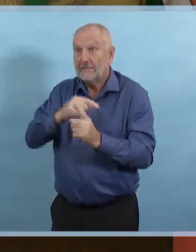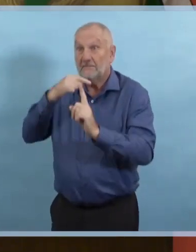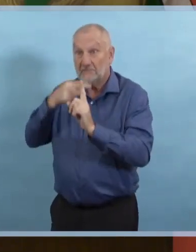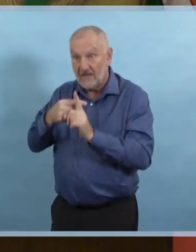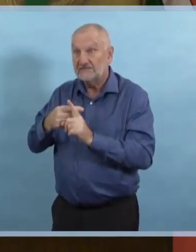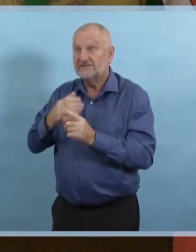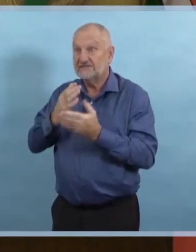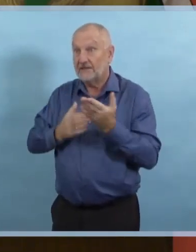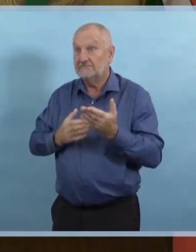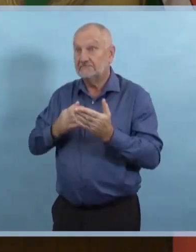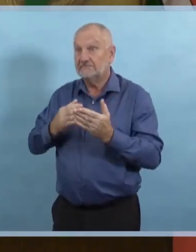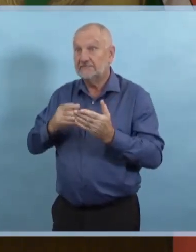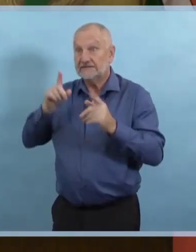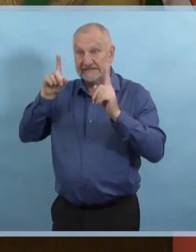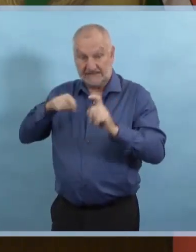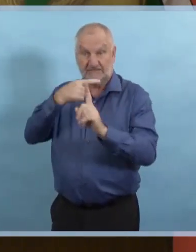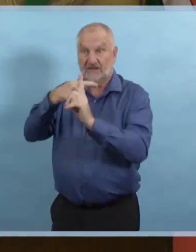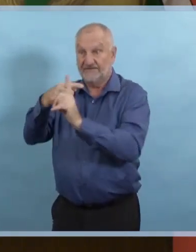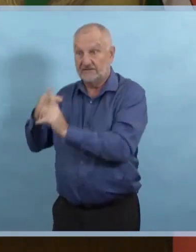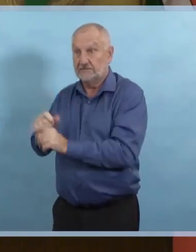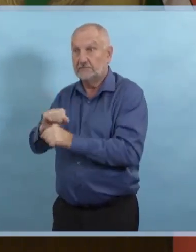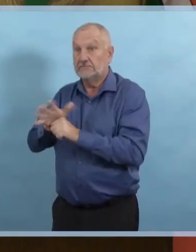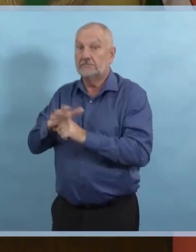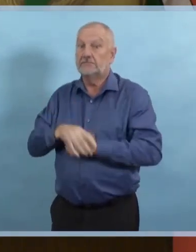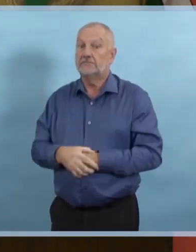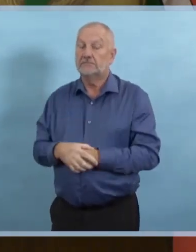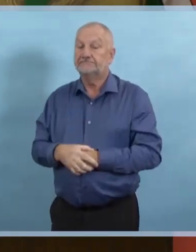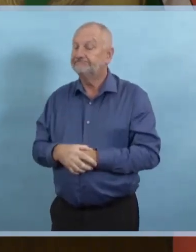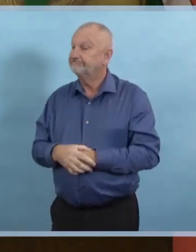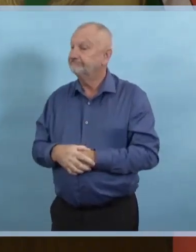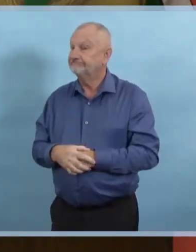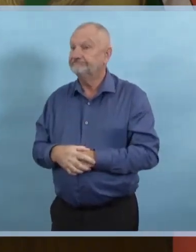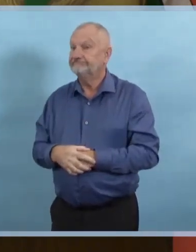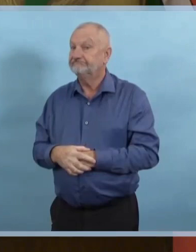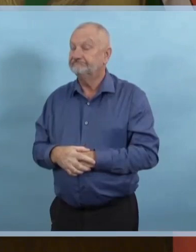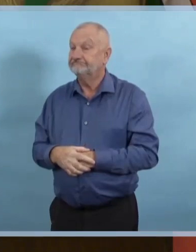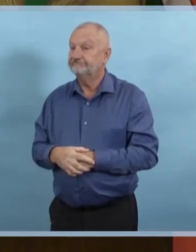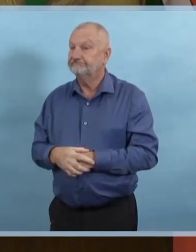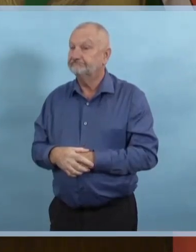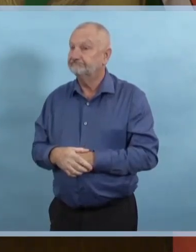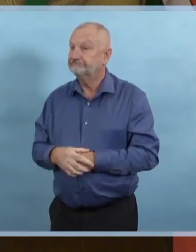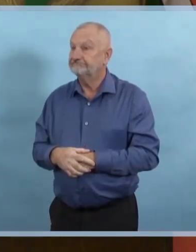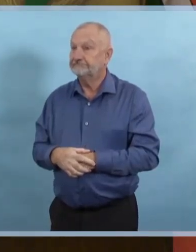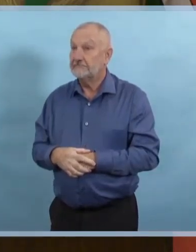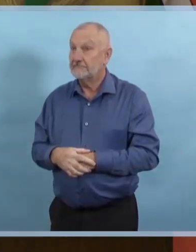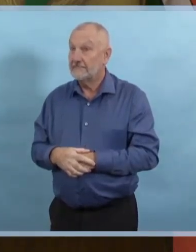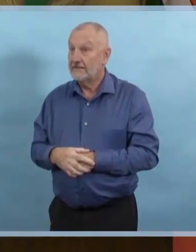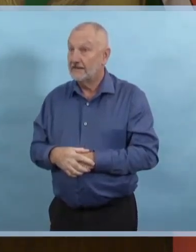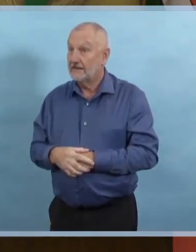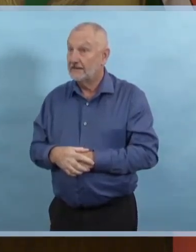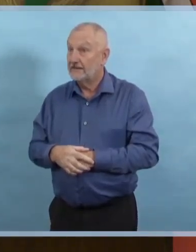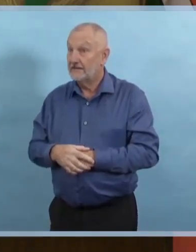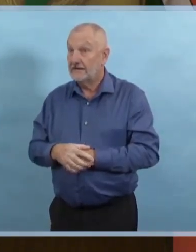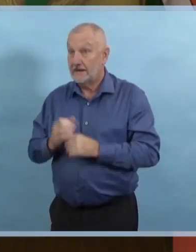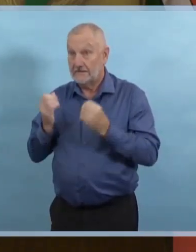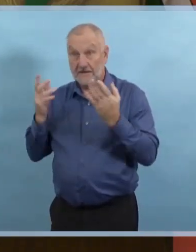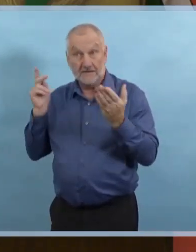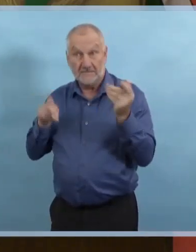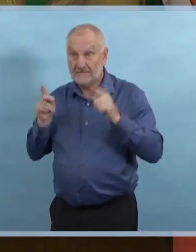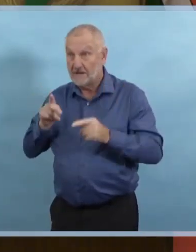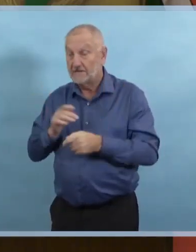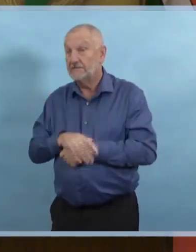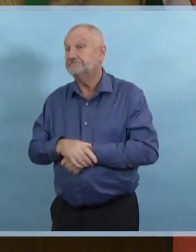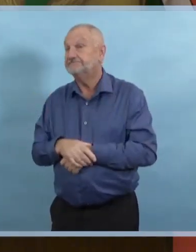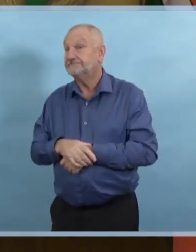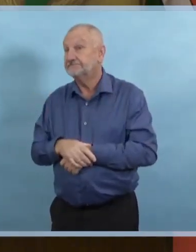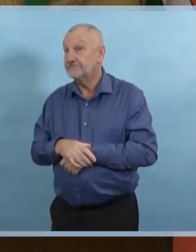Nous avons eu de nombreuses personnes qui sont allées à la maison ou qui sont restées à la maison parce qu'elles étaient malades et qui ensuite se sont senties un